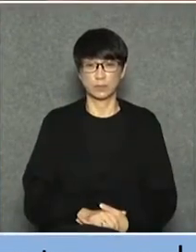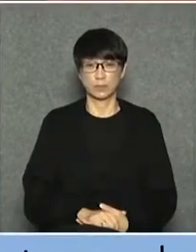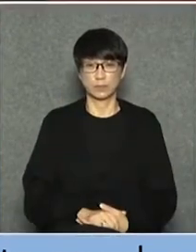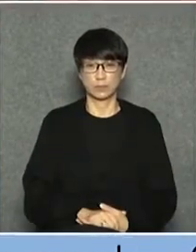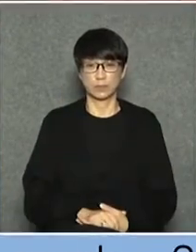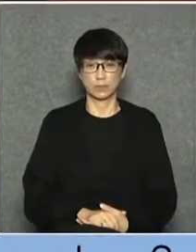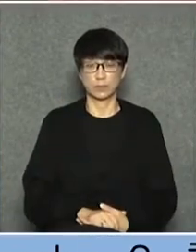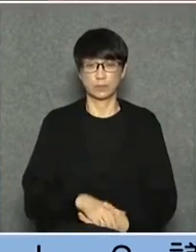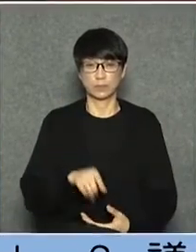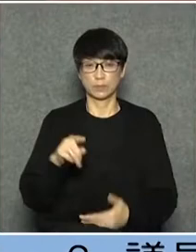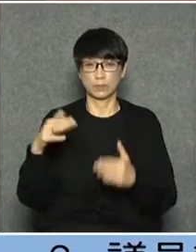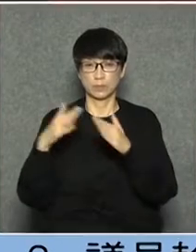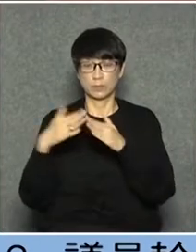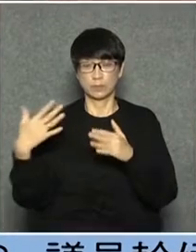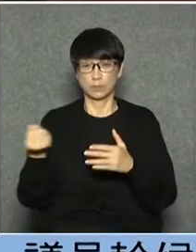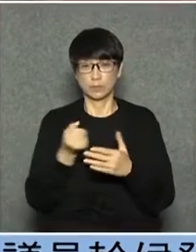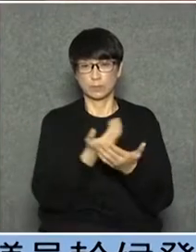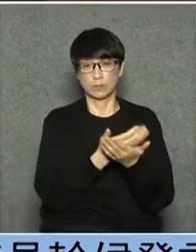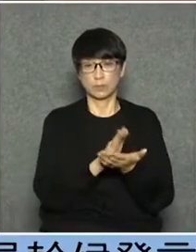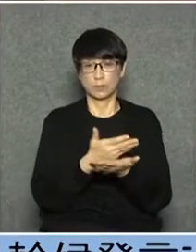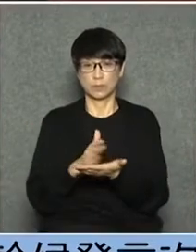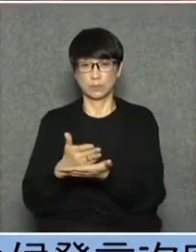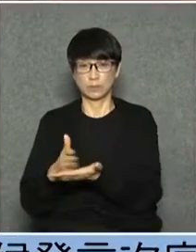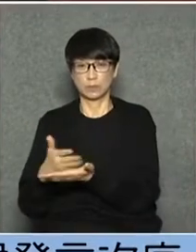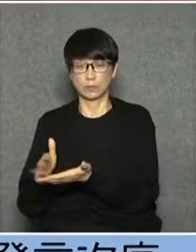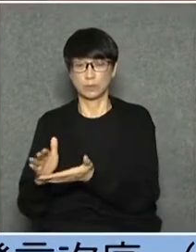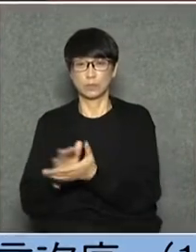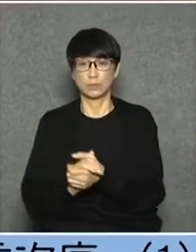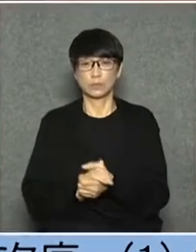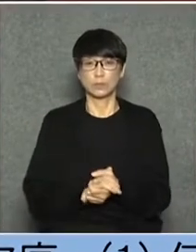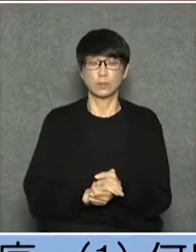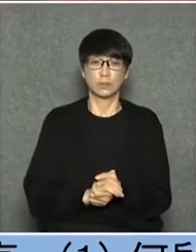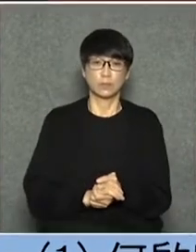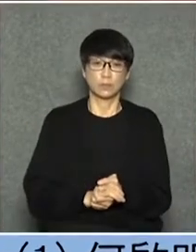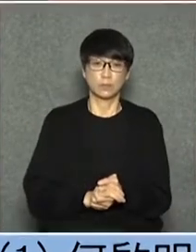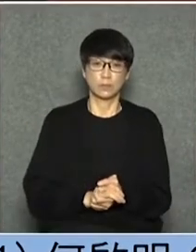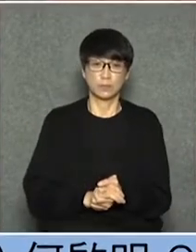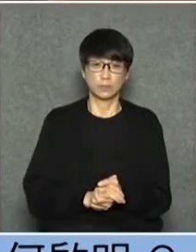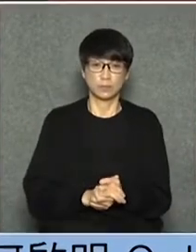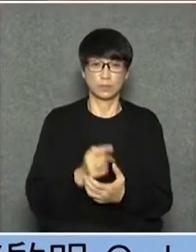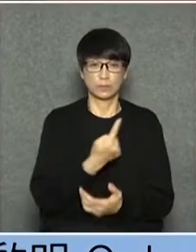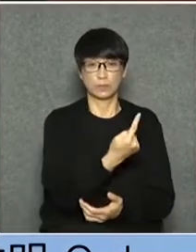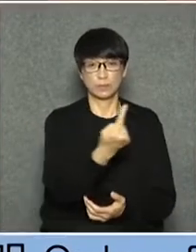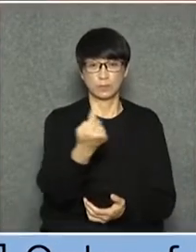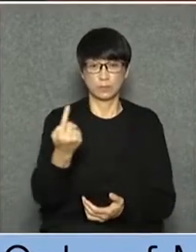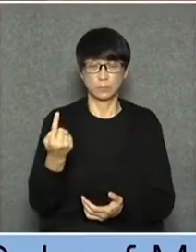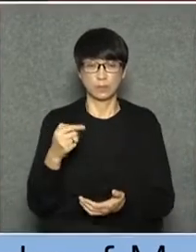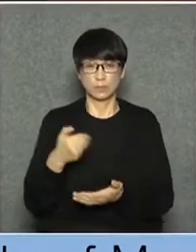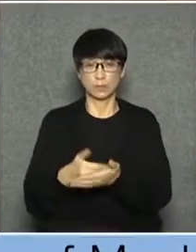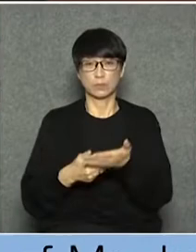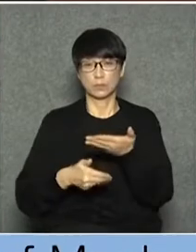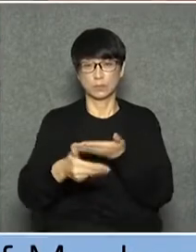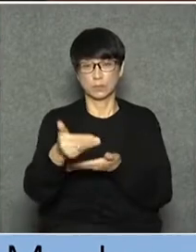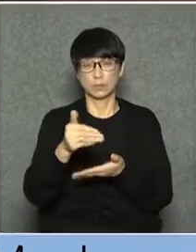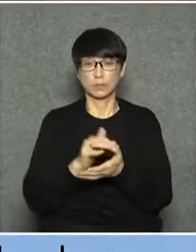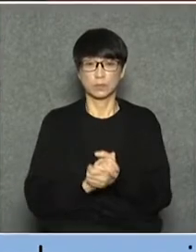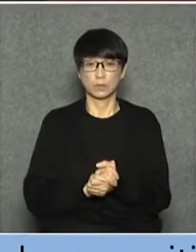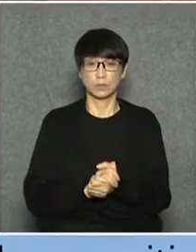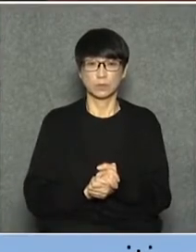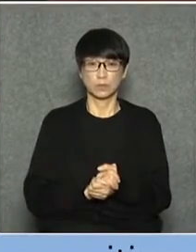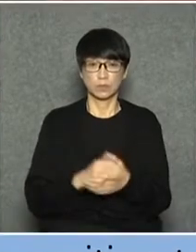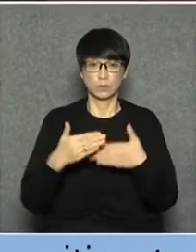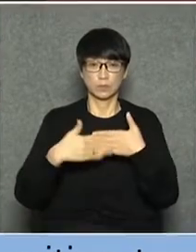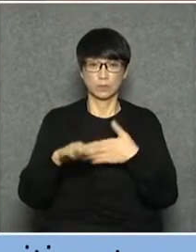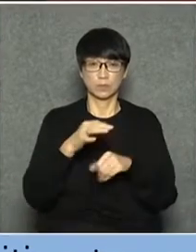業權分拆成很無限的等份逐個逐個賣這個跟外國